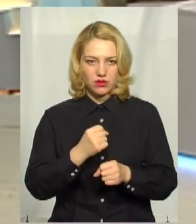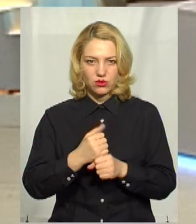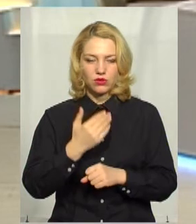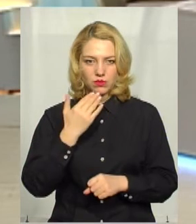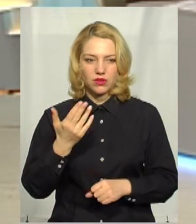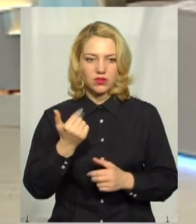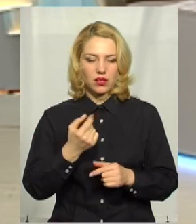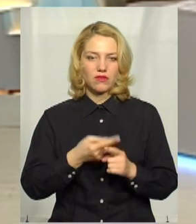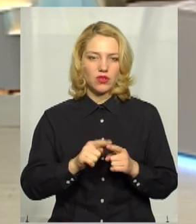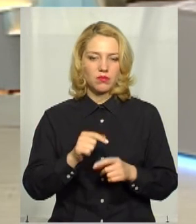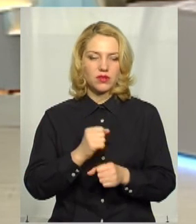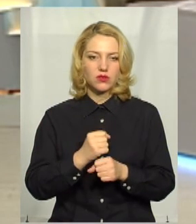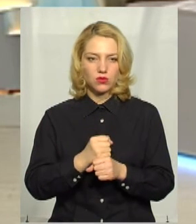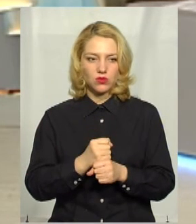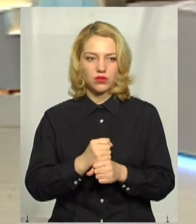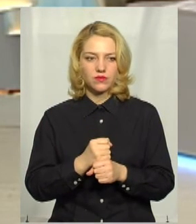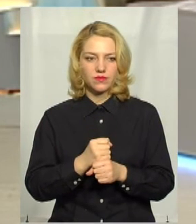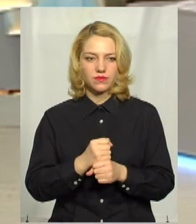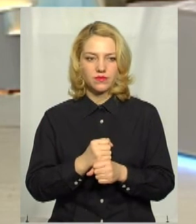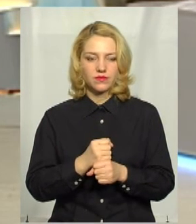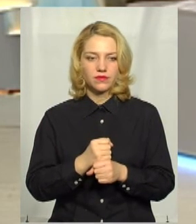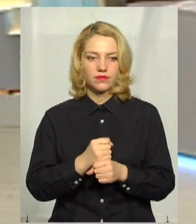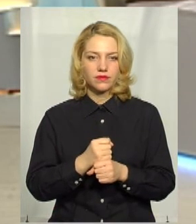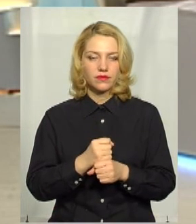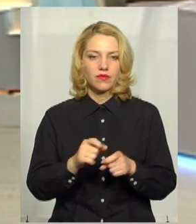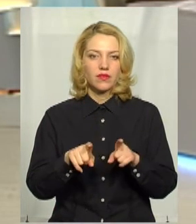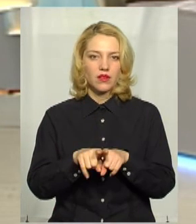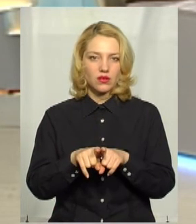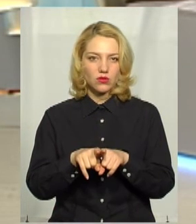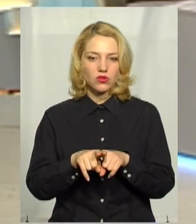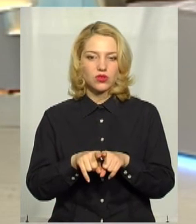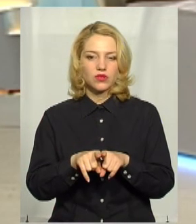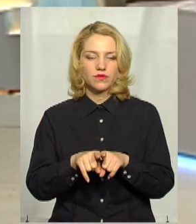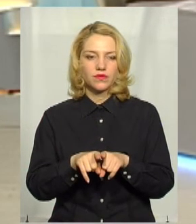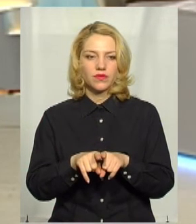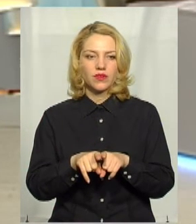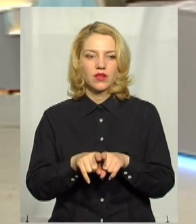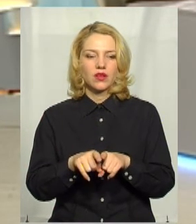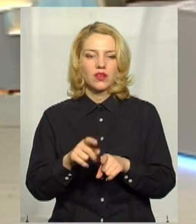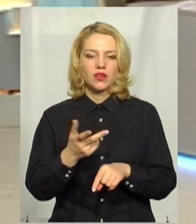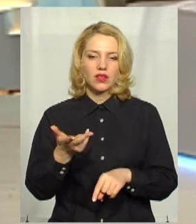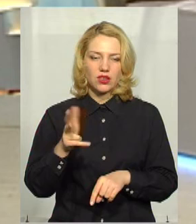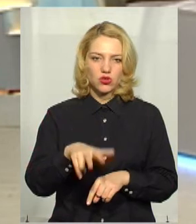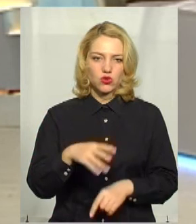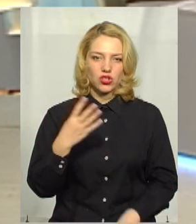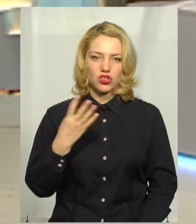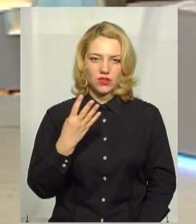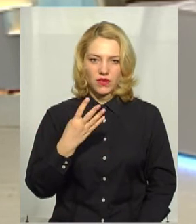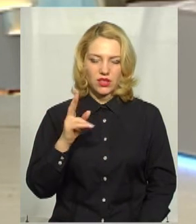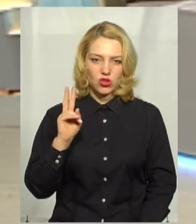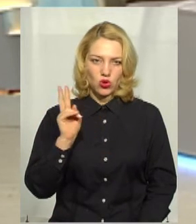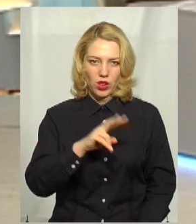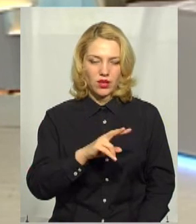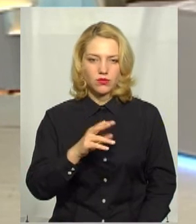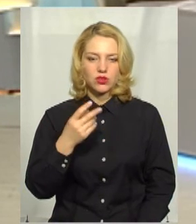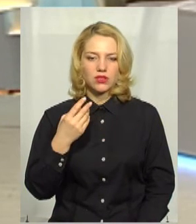працюють, так, вони працюють, також три одиниці на четвертому маршруті працює, і одна одиниця на